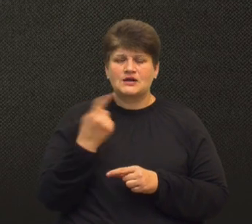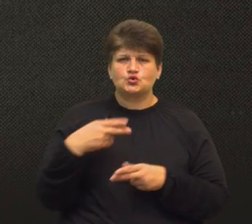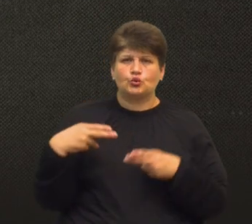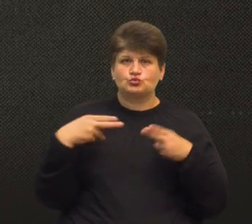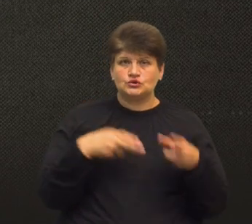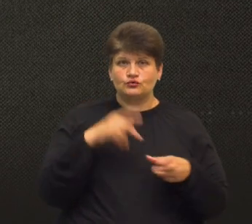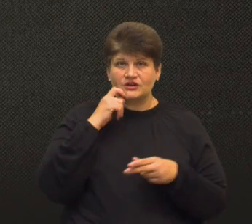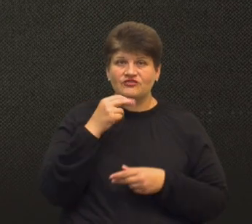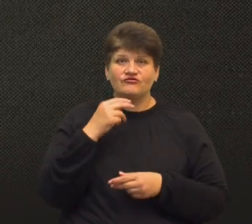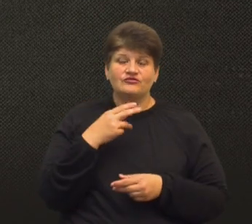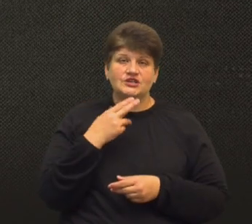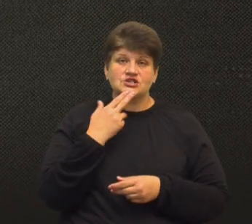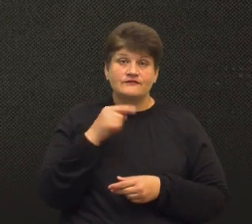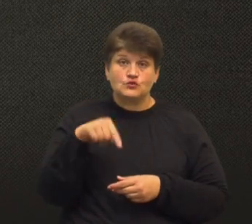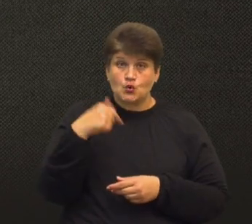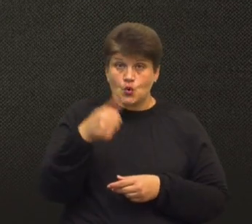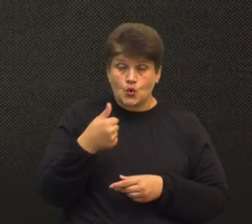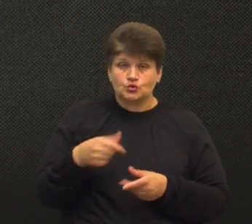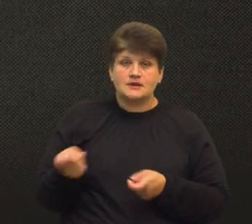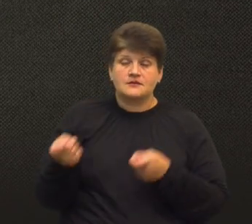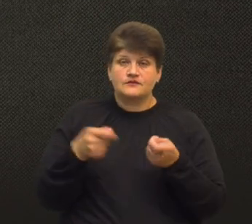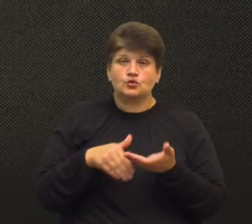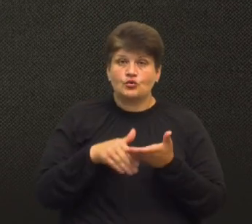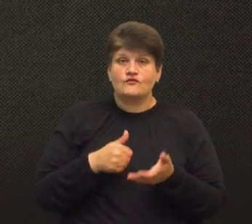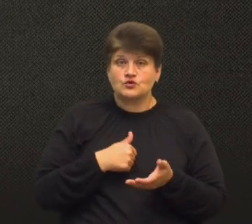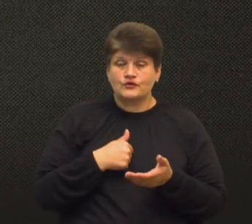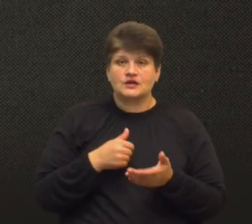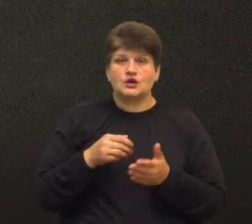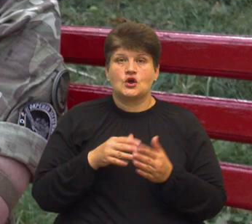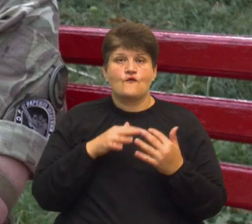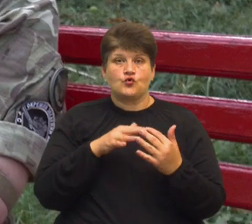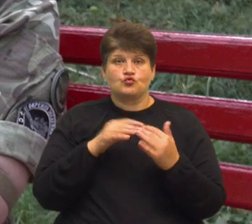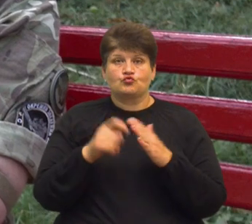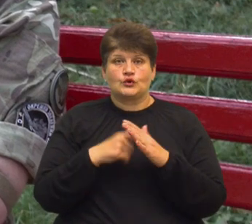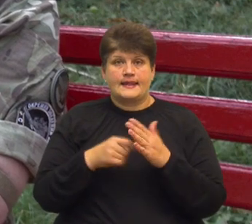року. Тоді привіз допомогу військовим, які воюють на Донецькому напрямку.